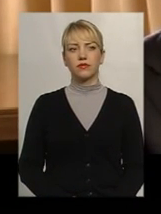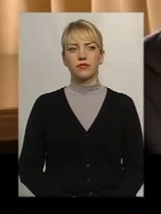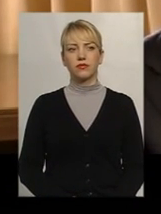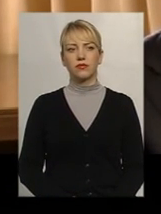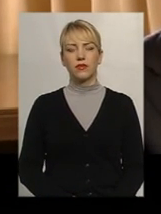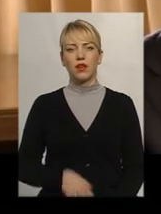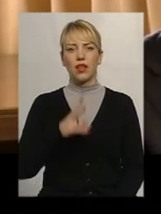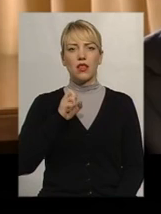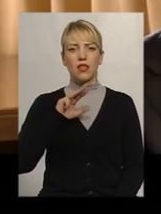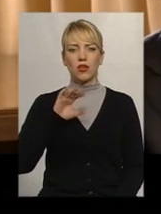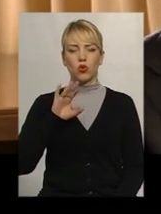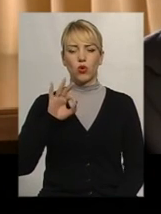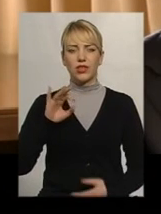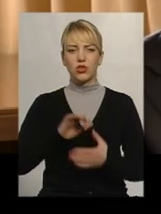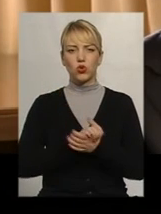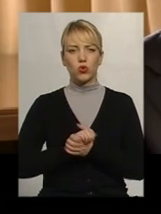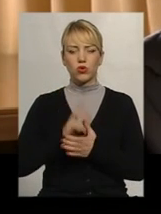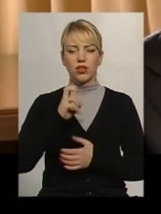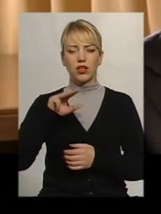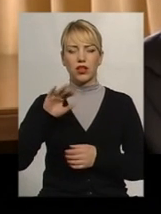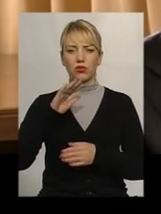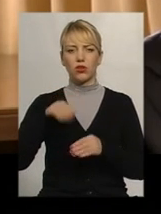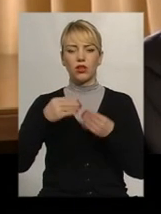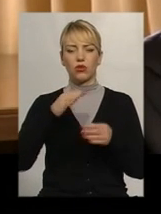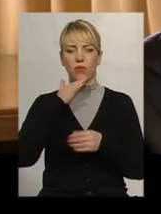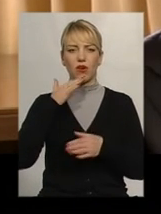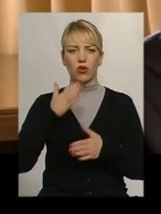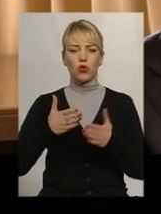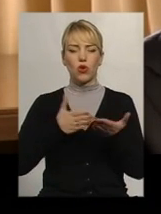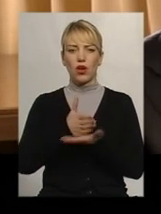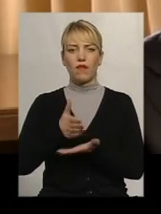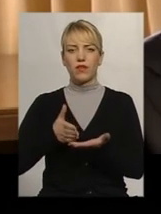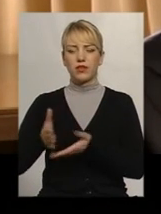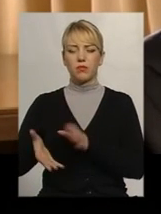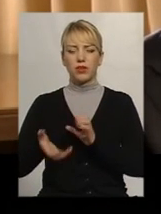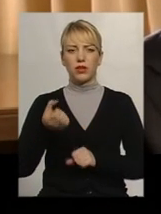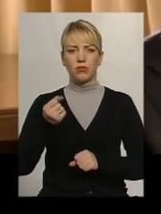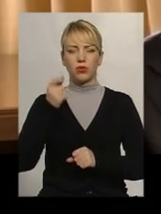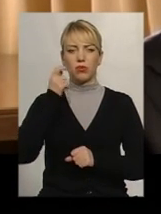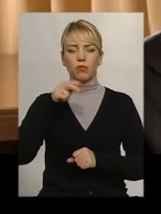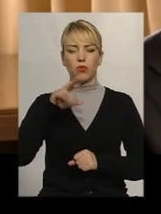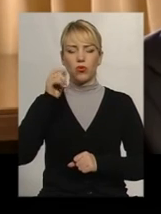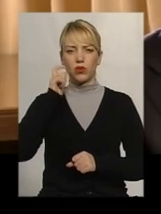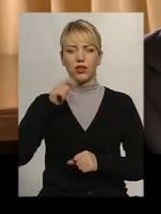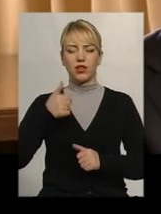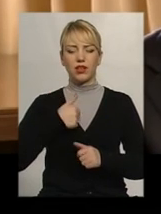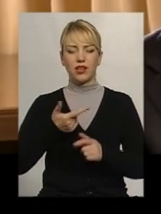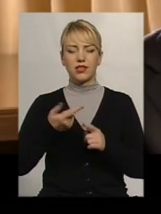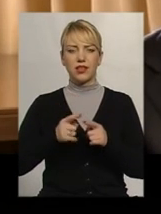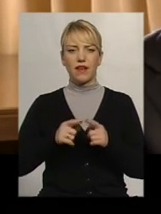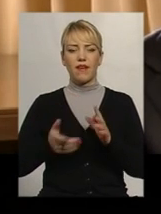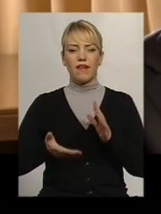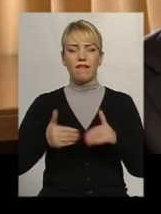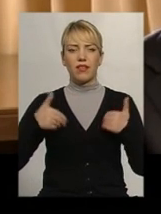Отже, НАТО і союзники по НАТО надають багато видів підтримки Україні. І я це вітаю. І, звичайно, ми будемо продовжувати